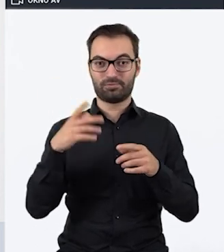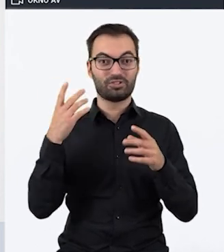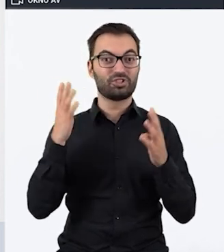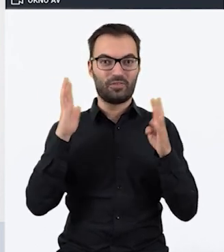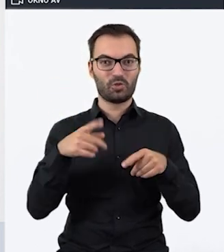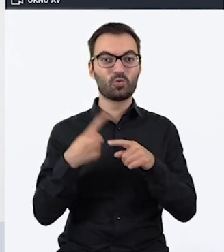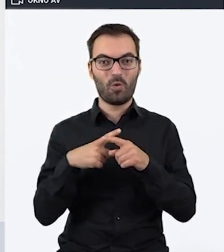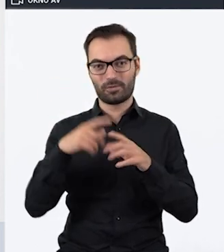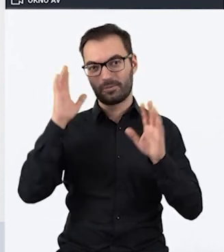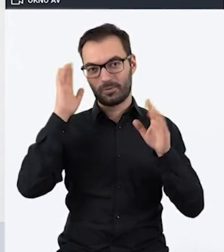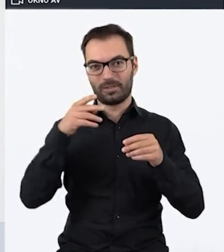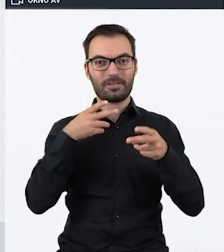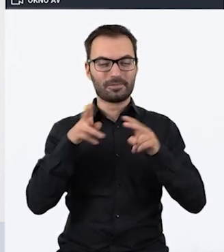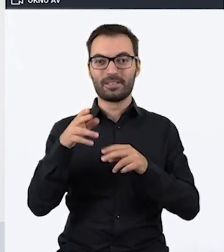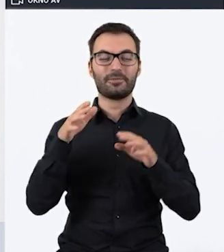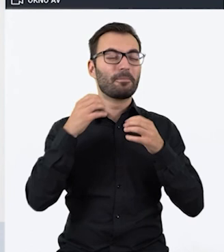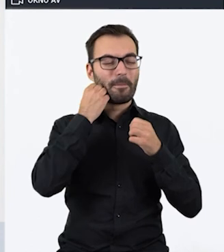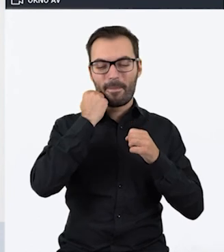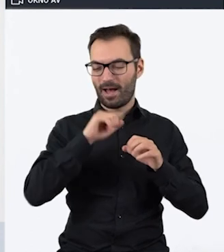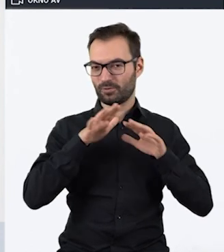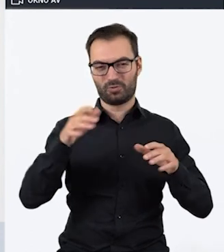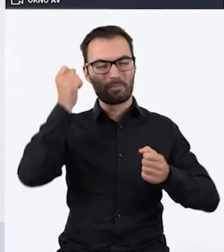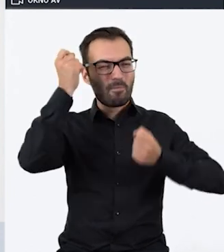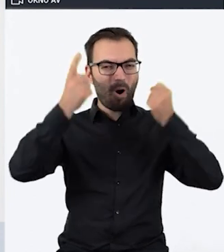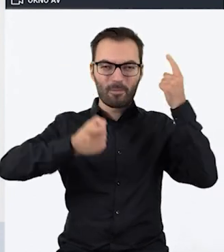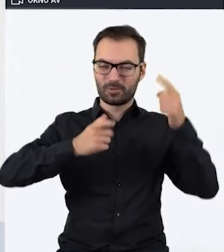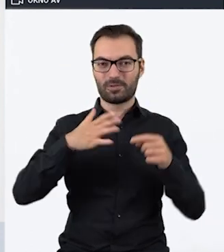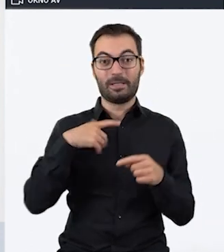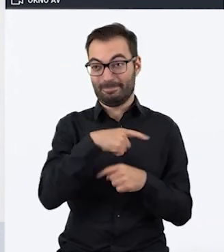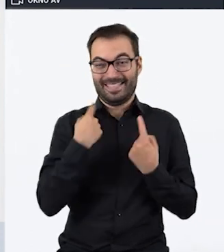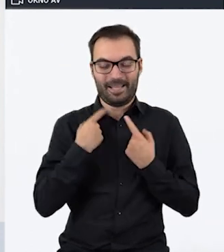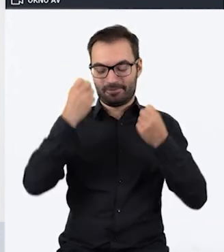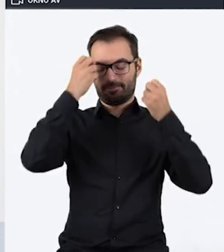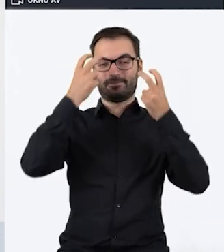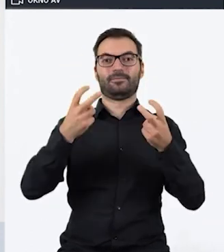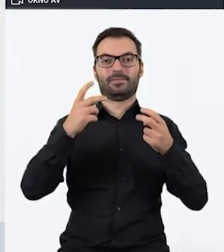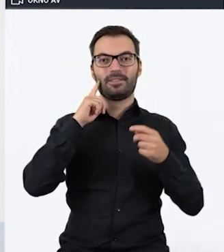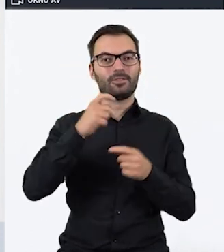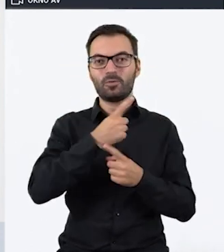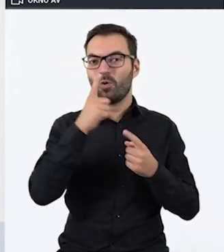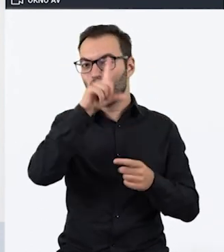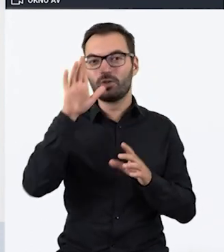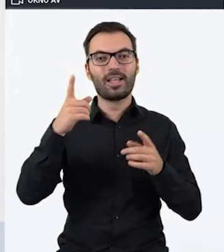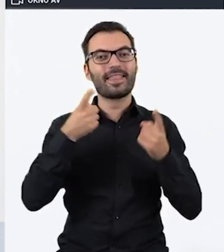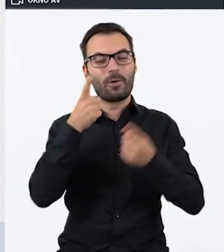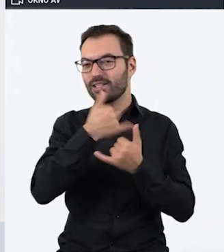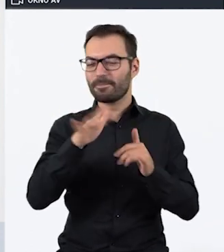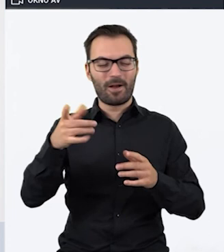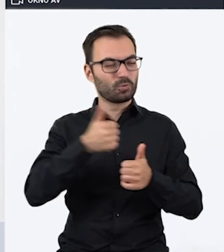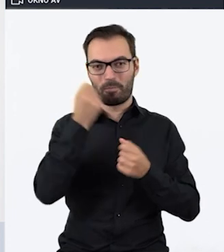naprawdę bardzo dużo inspirujących pomysłów. Sami jesteśmy też w szoku, jakie fajne pomysły mają inni nauczyciele.